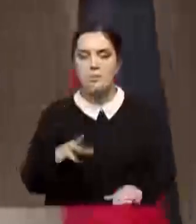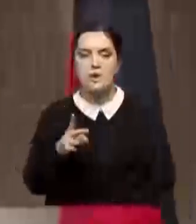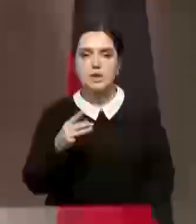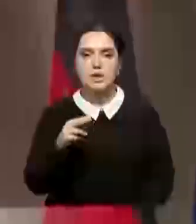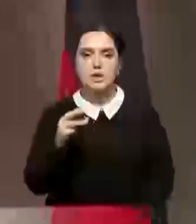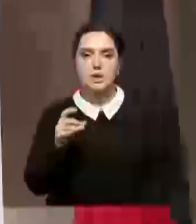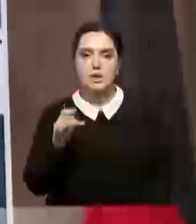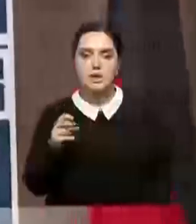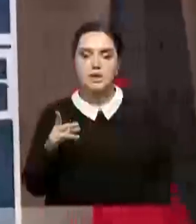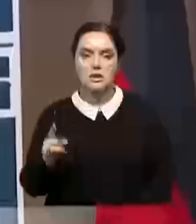года в Нидерландах.